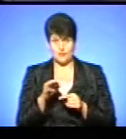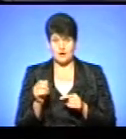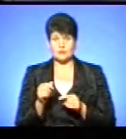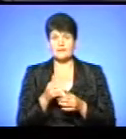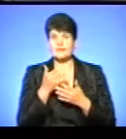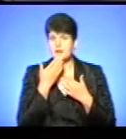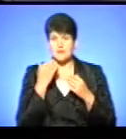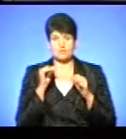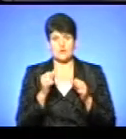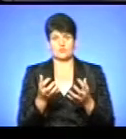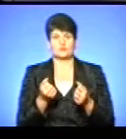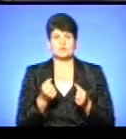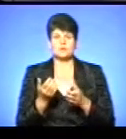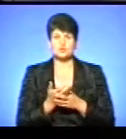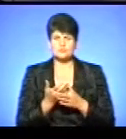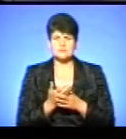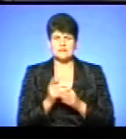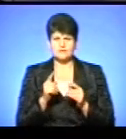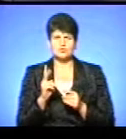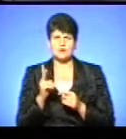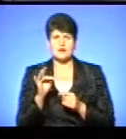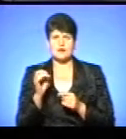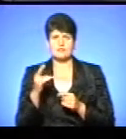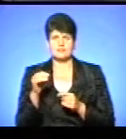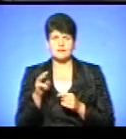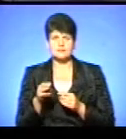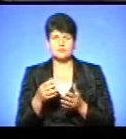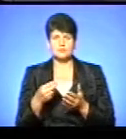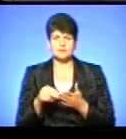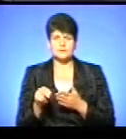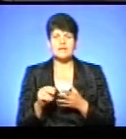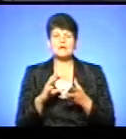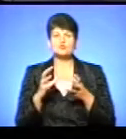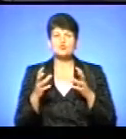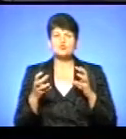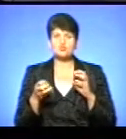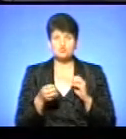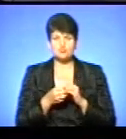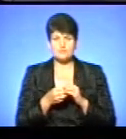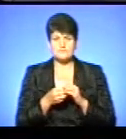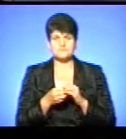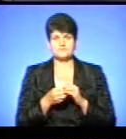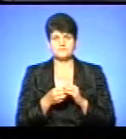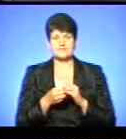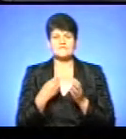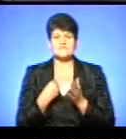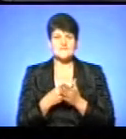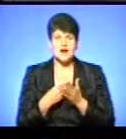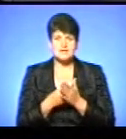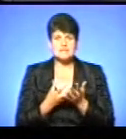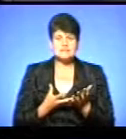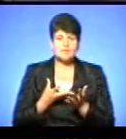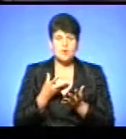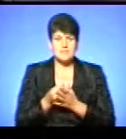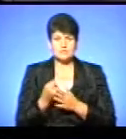мають права на отримання субсидію. Навіть якщо в кредит придбали? Якщо вартість проплати